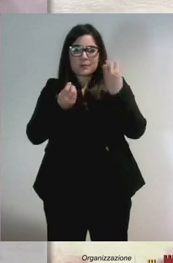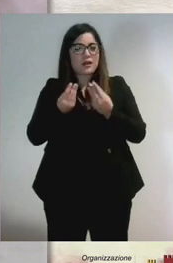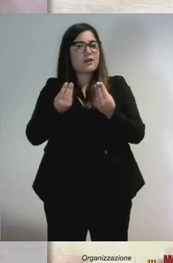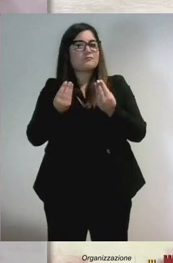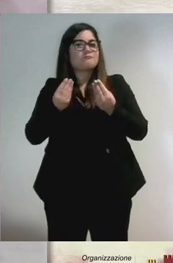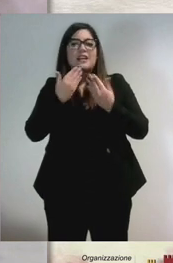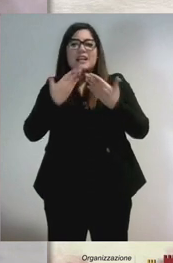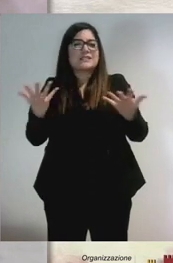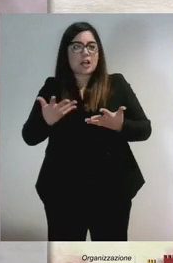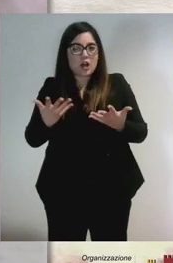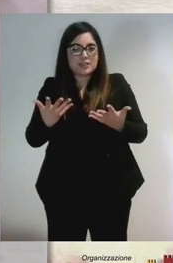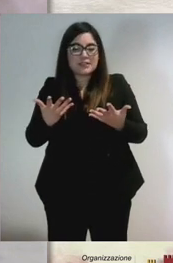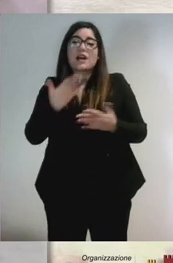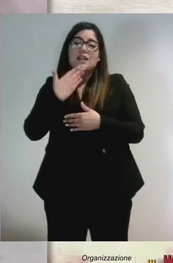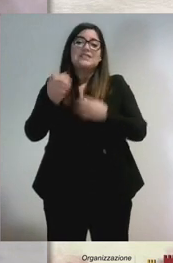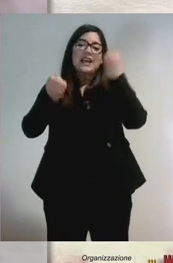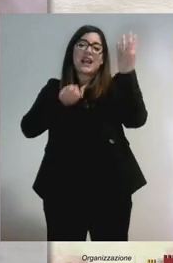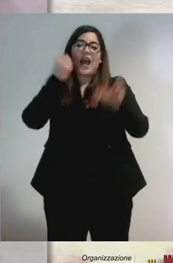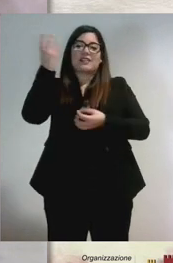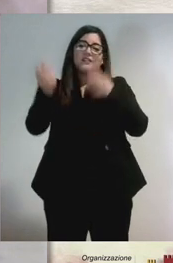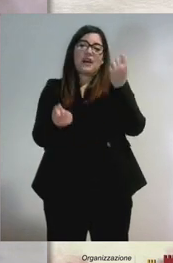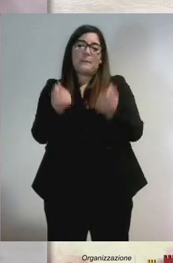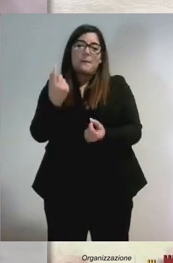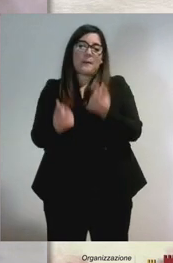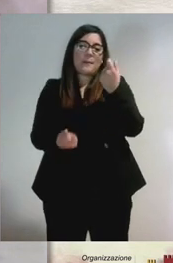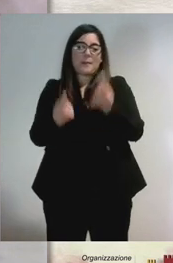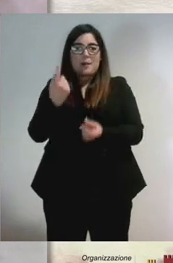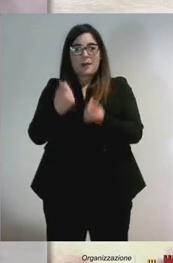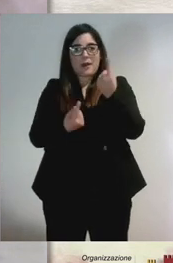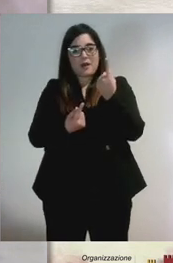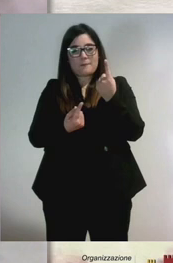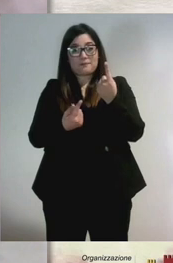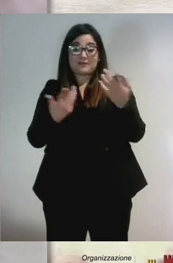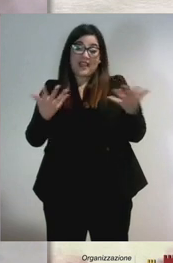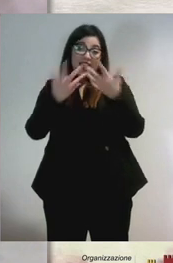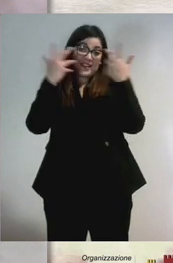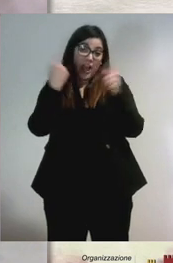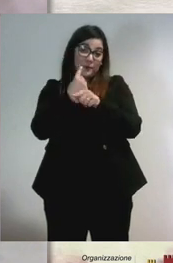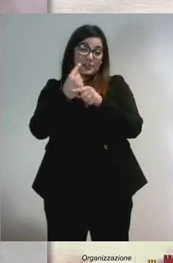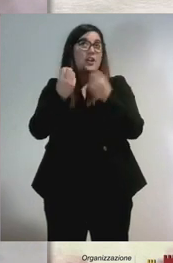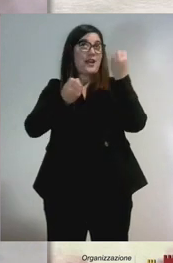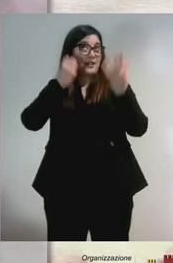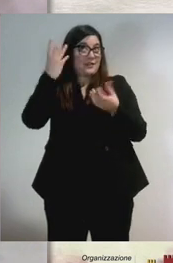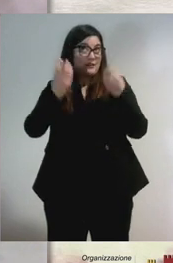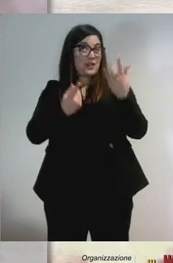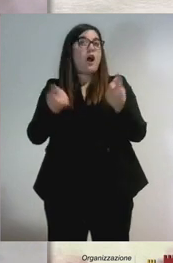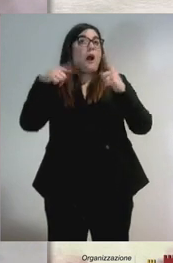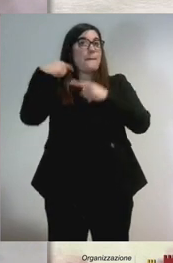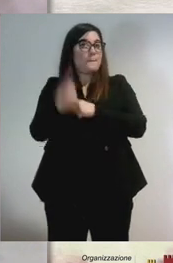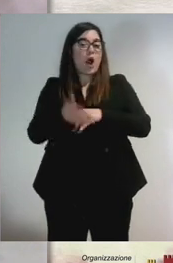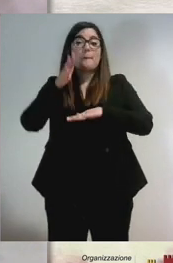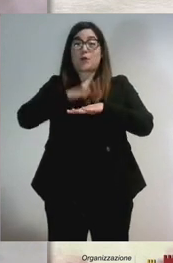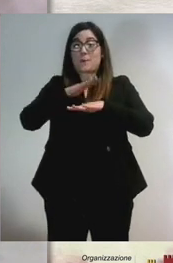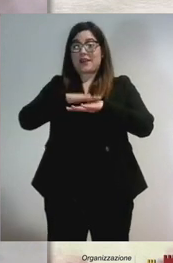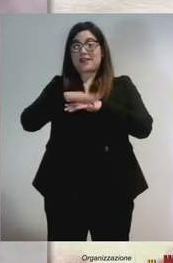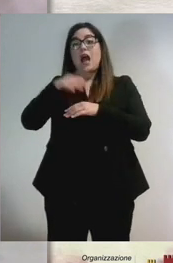ognuno di noi sa fare e che poi sa appropriarselo, tramite la proprietà intellettuale, la collaborazione